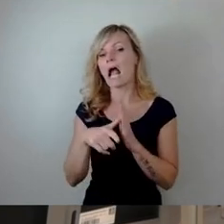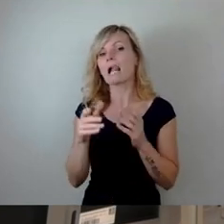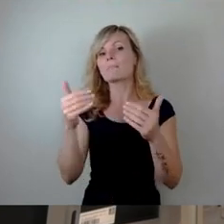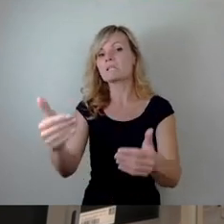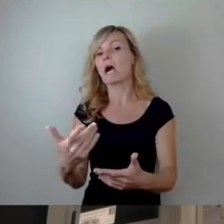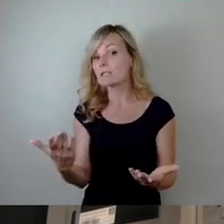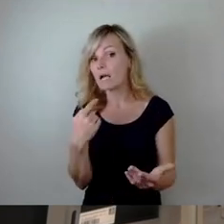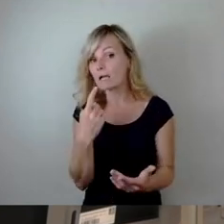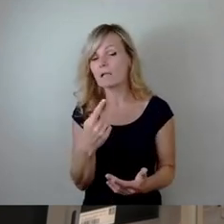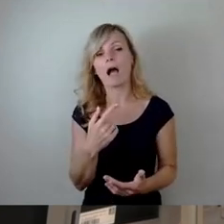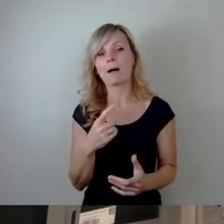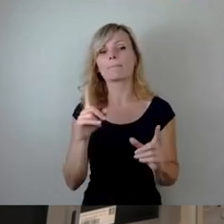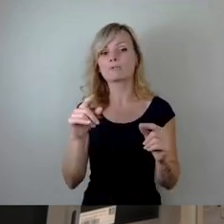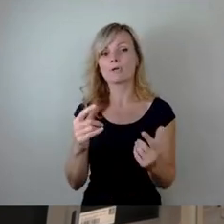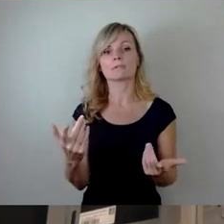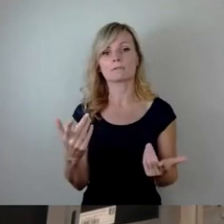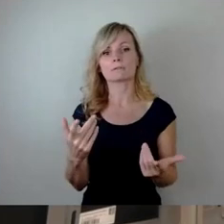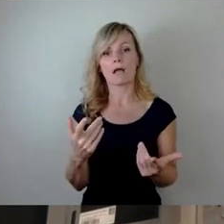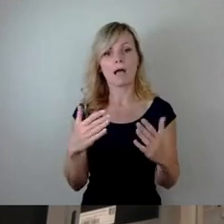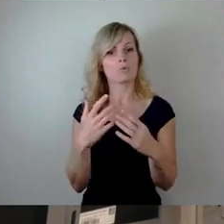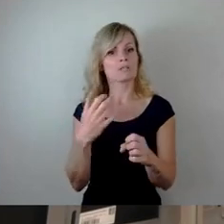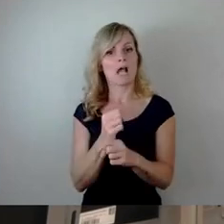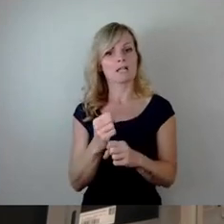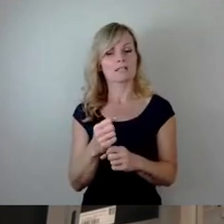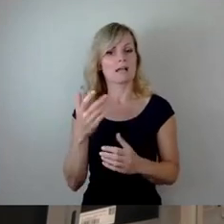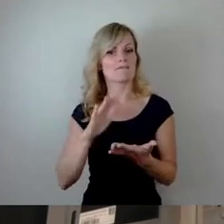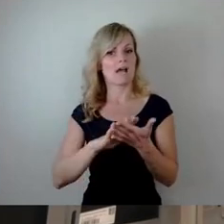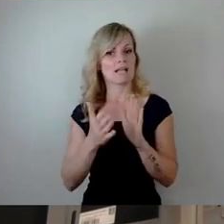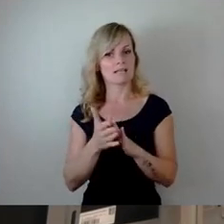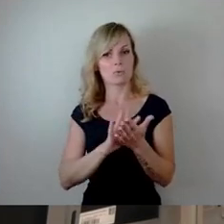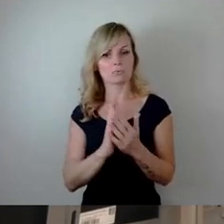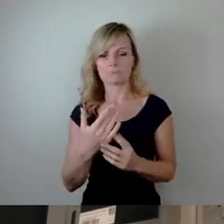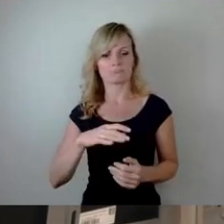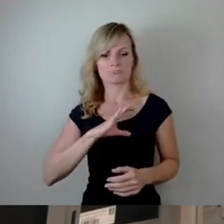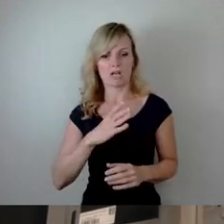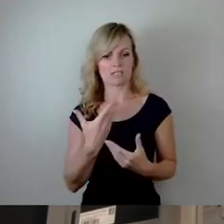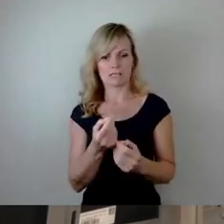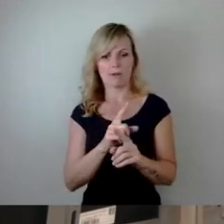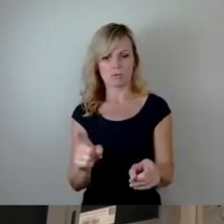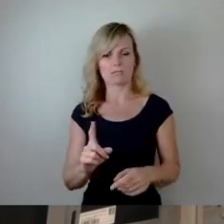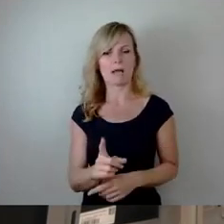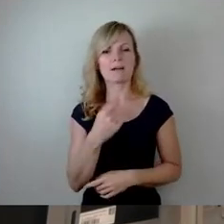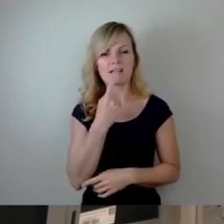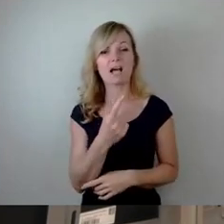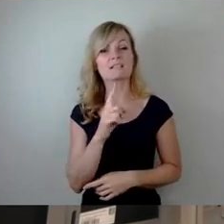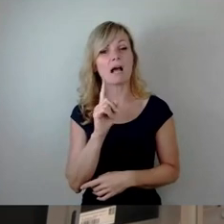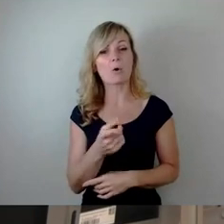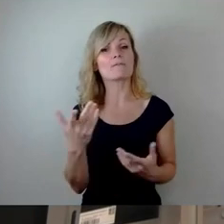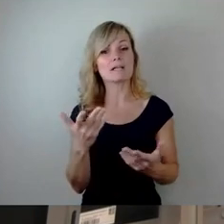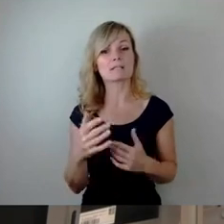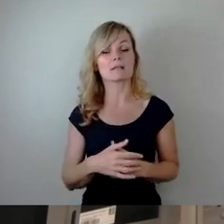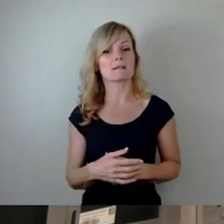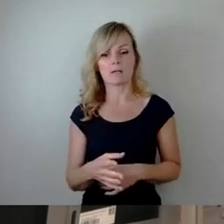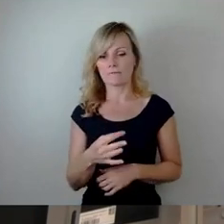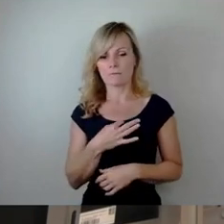sagt auch, ich gebe das auch in den Haushaltsverhandlungen keine Chance, aber der sagt auch, warum macht man das? Der sagt auch, mir sind schlicht und